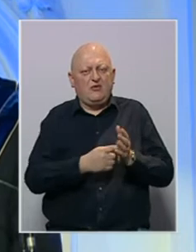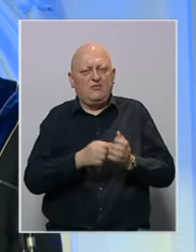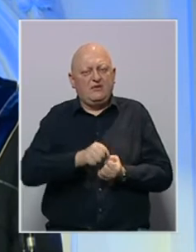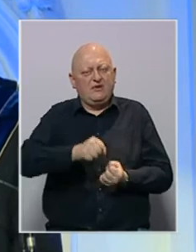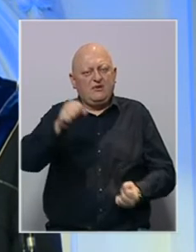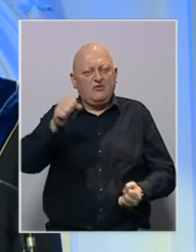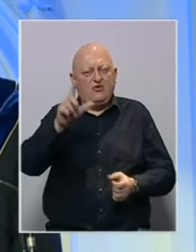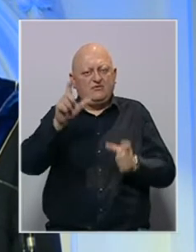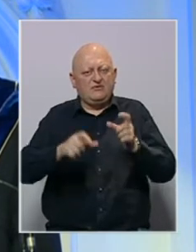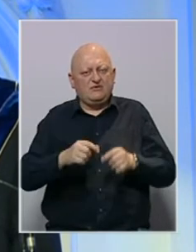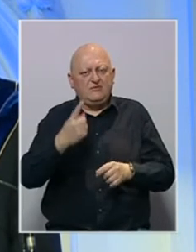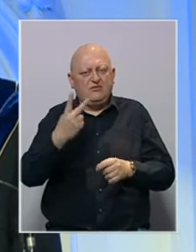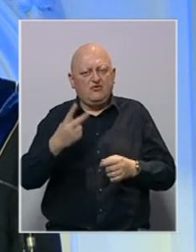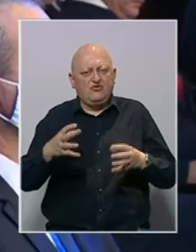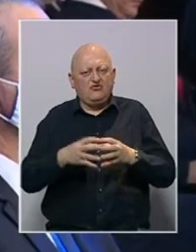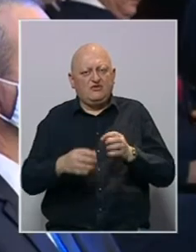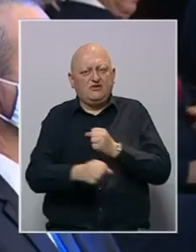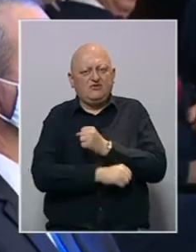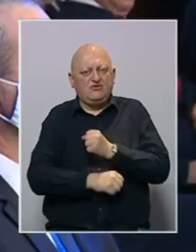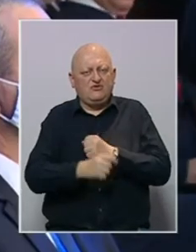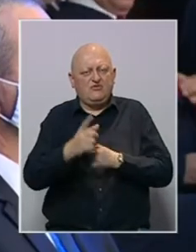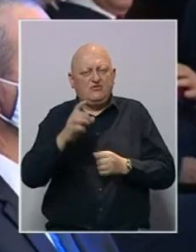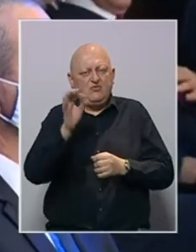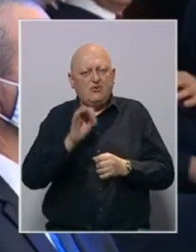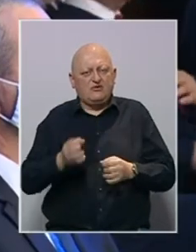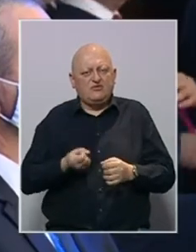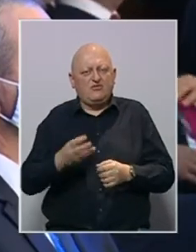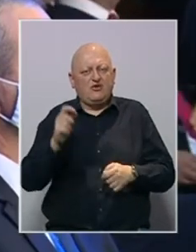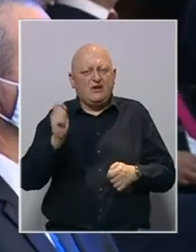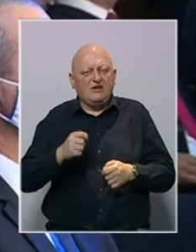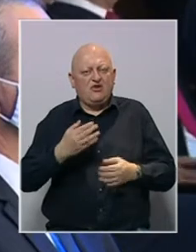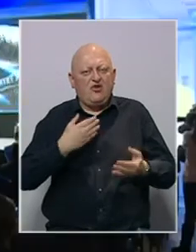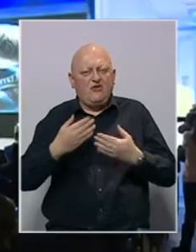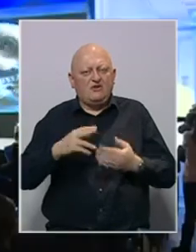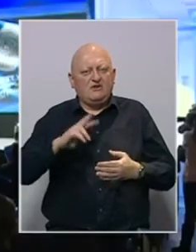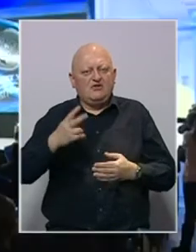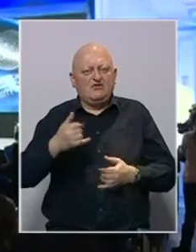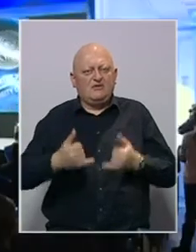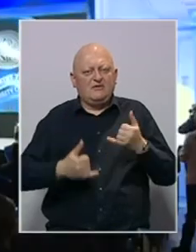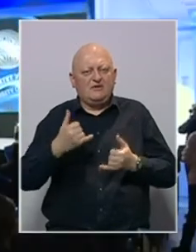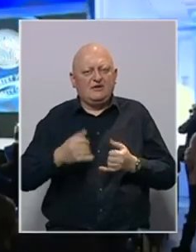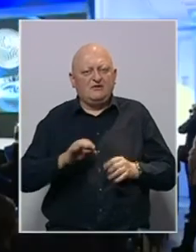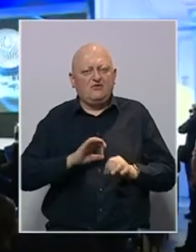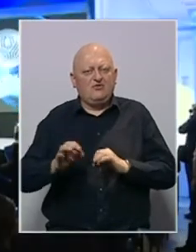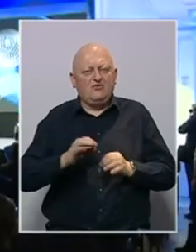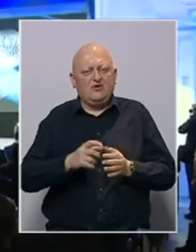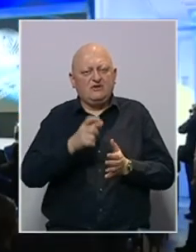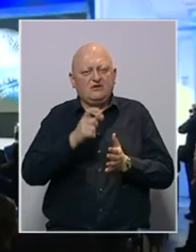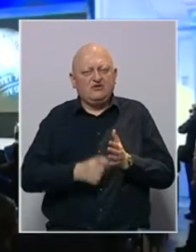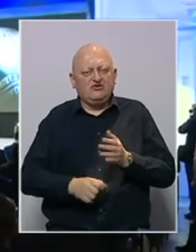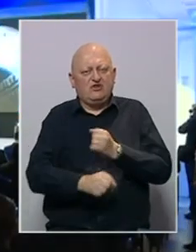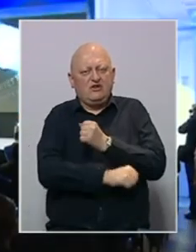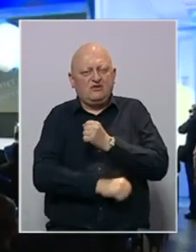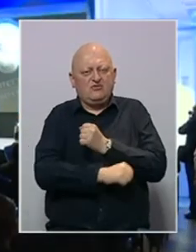diplomce prvog i drugog ciklusa studija. U planu su i brojne radionice, konferencije i druge manifestacije u